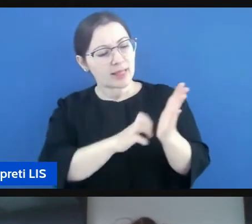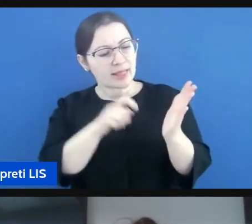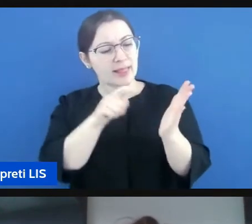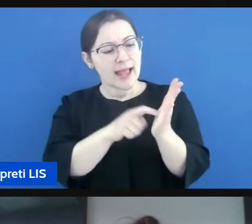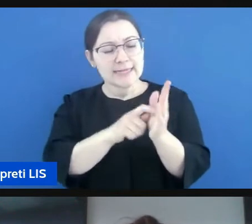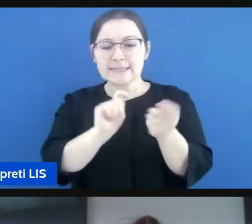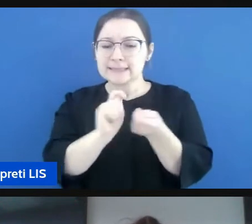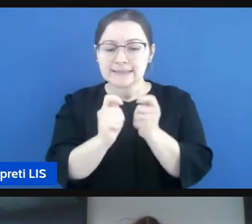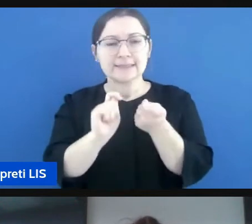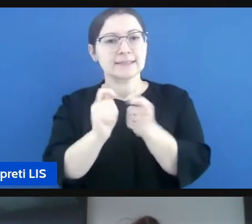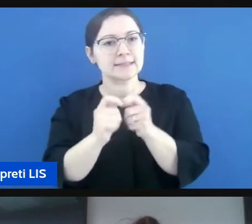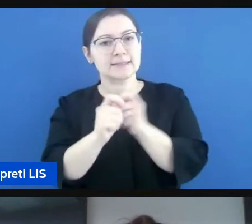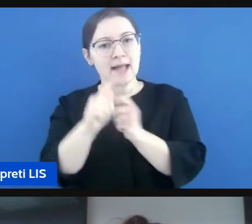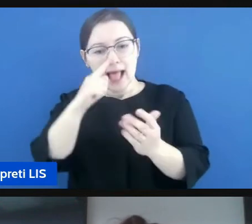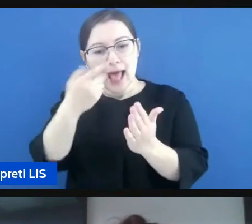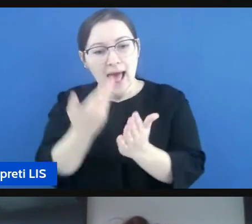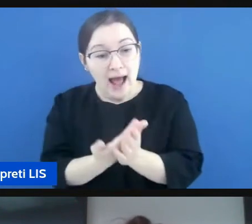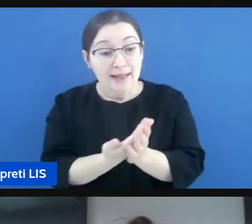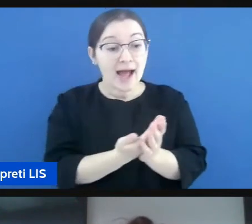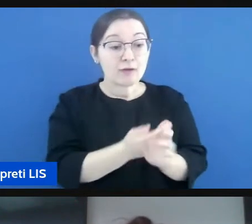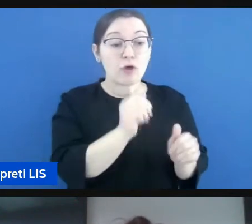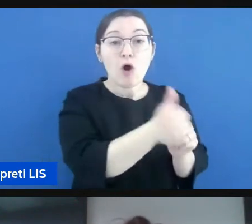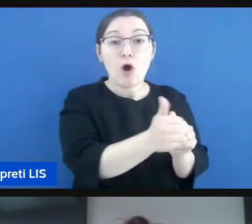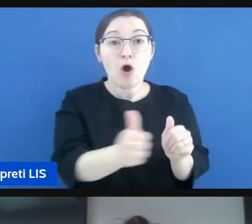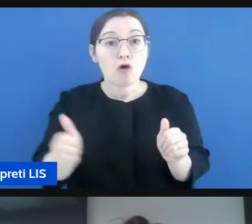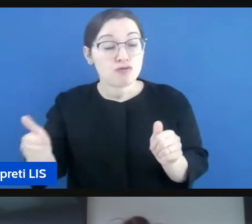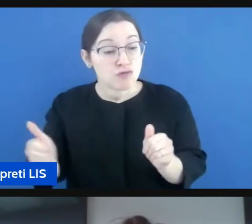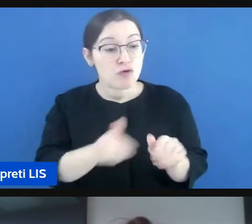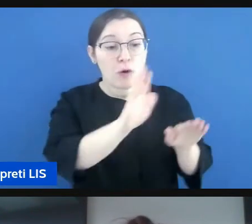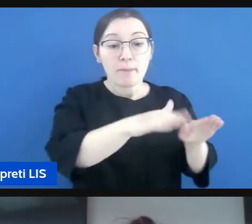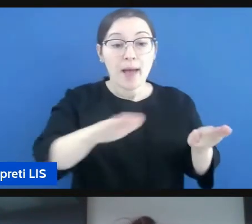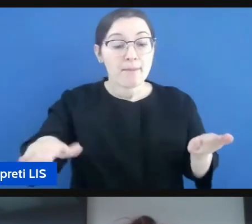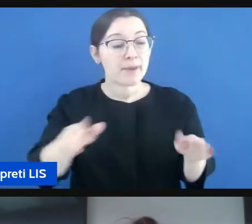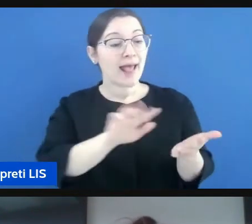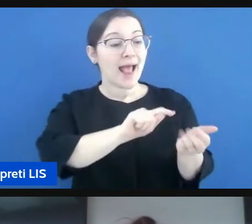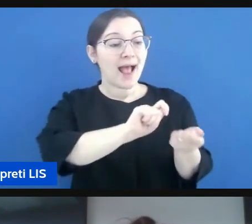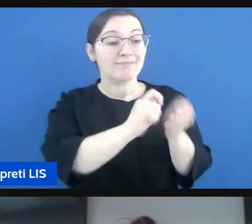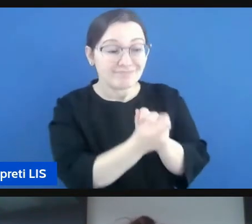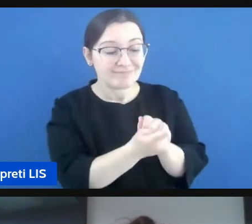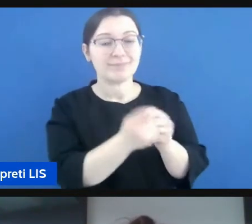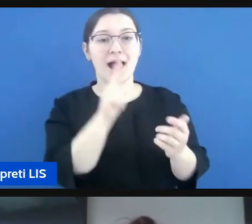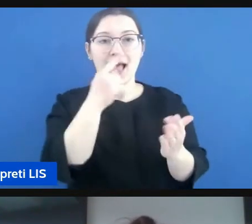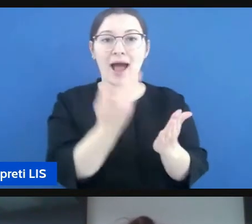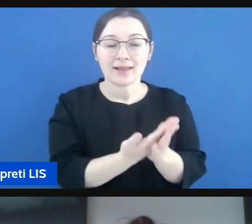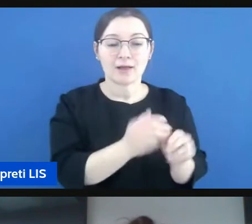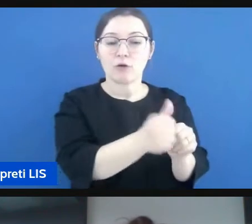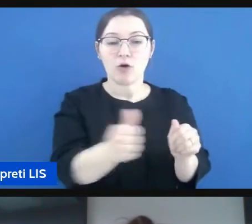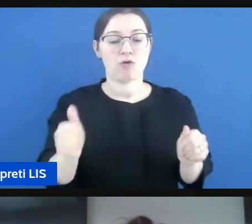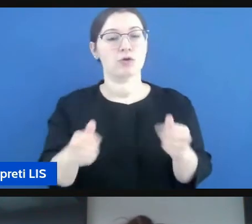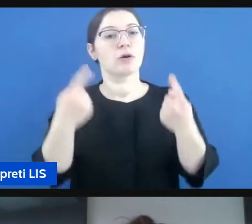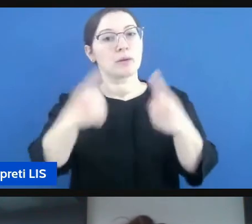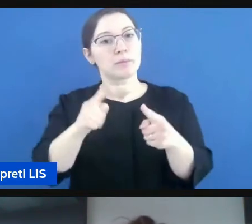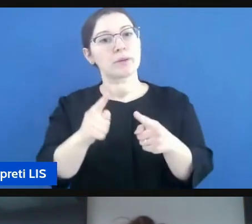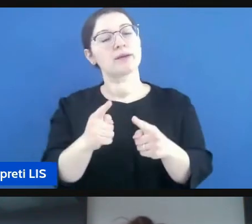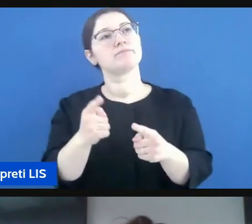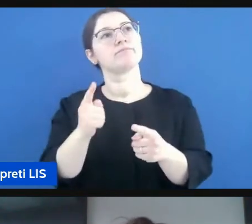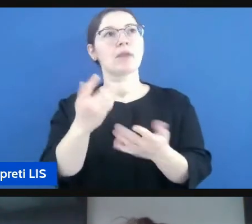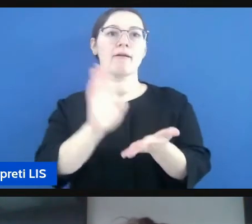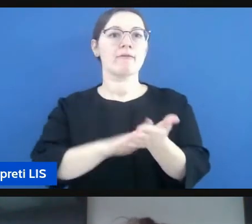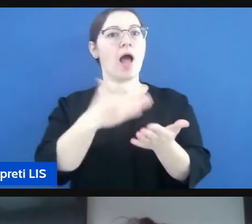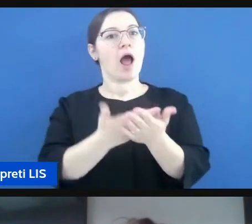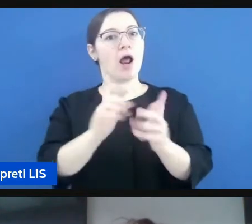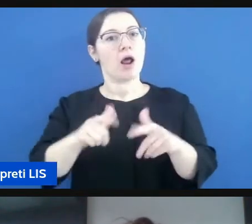specificità del ragazzo del bambino sia veramente un valore aggiunto alla professionalità dell